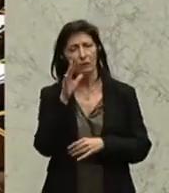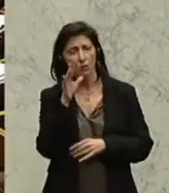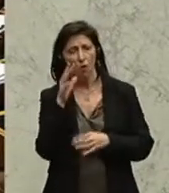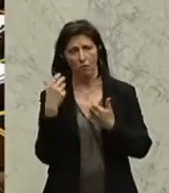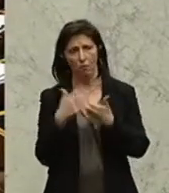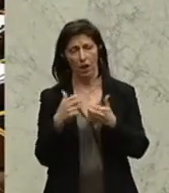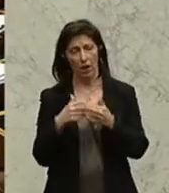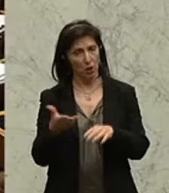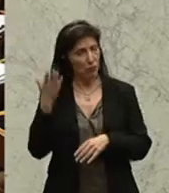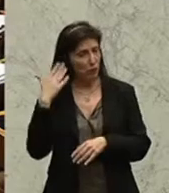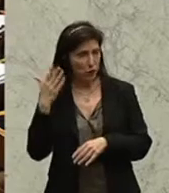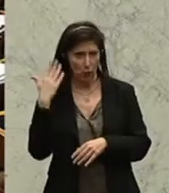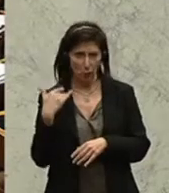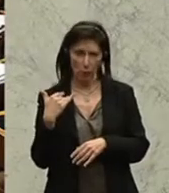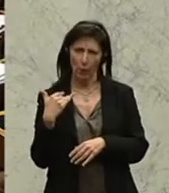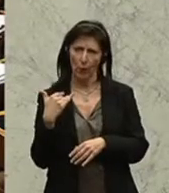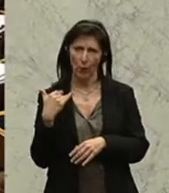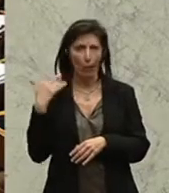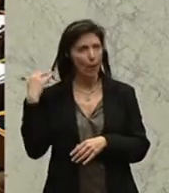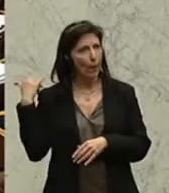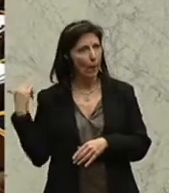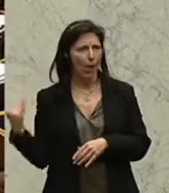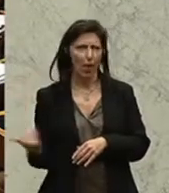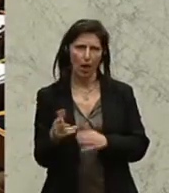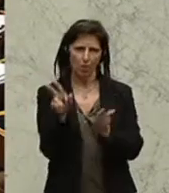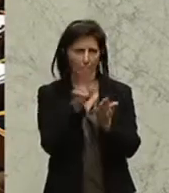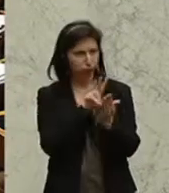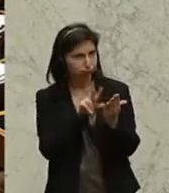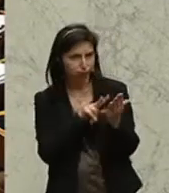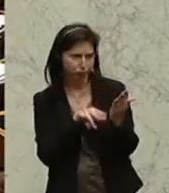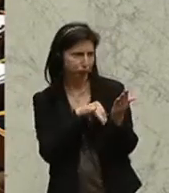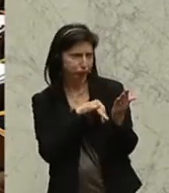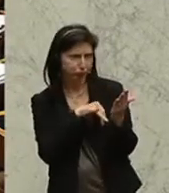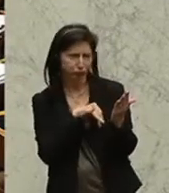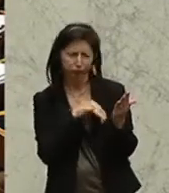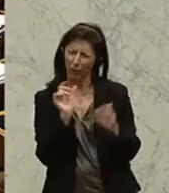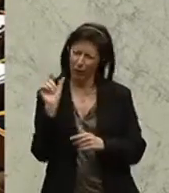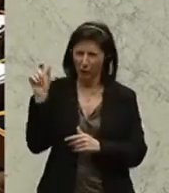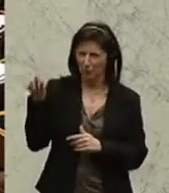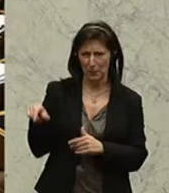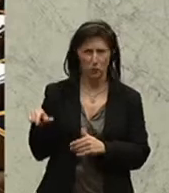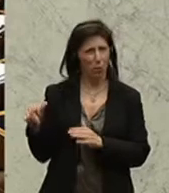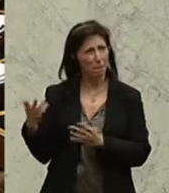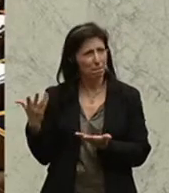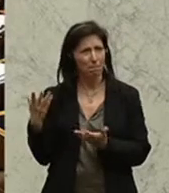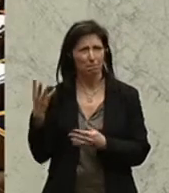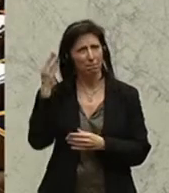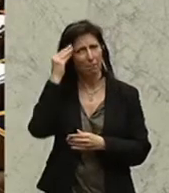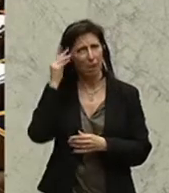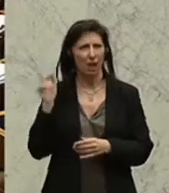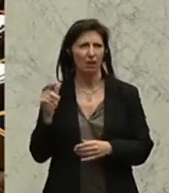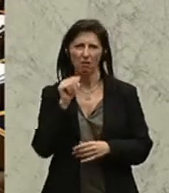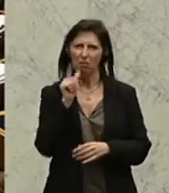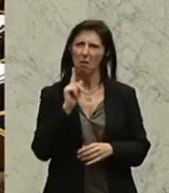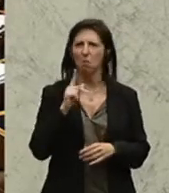der vergangenen Jahre immer mit großem Interesse gelesen. Man hat bei Ihnen persönlich auch gemerkt, dass das nicht